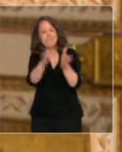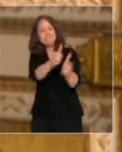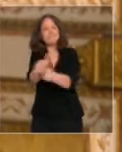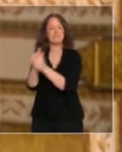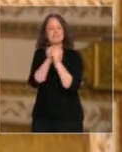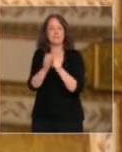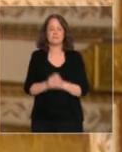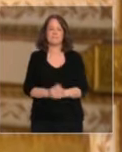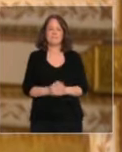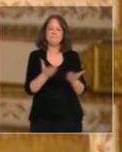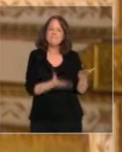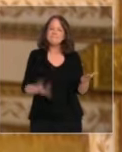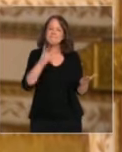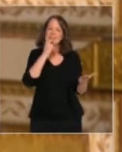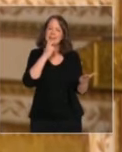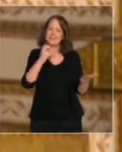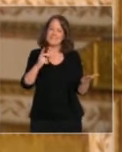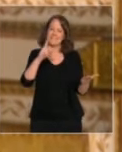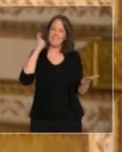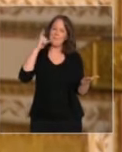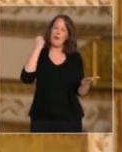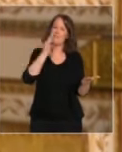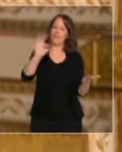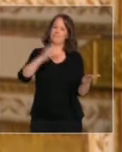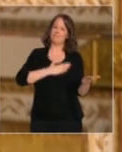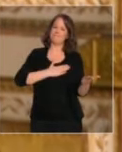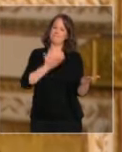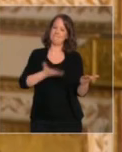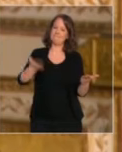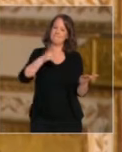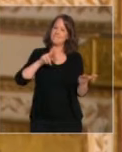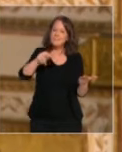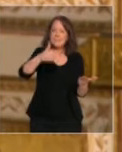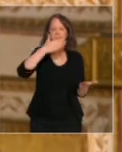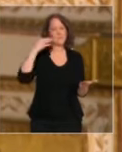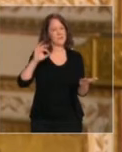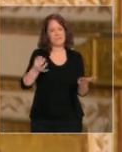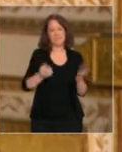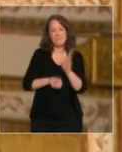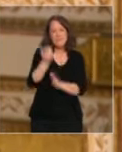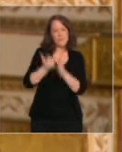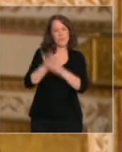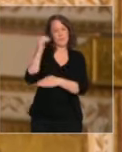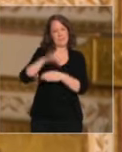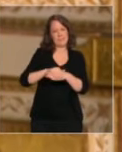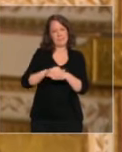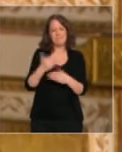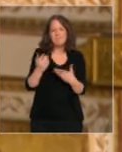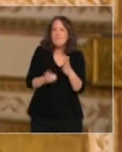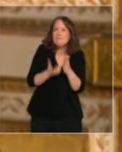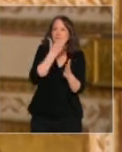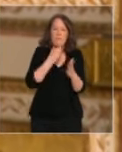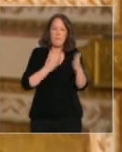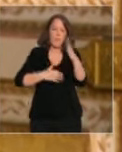Mes chers compatriotes, nous aurons des jours meilleurs et nous retrouverons les jours heureux. J'en ai la conviction.